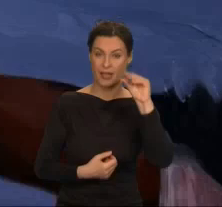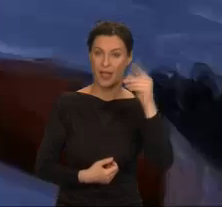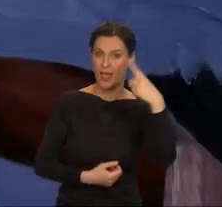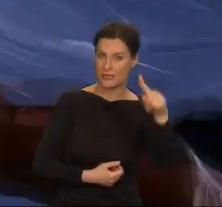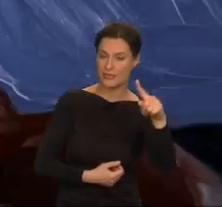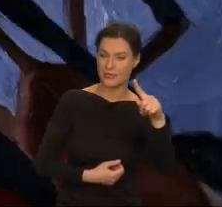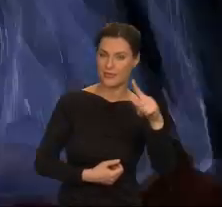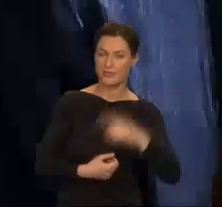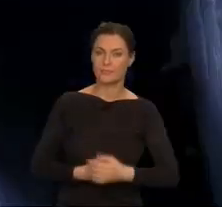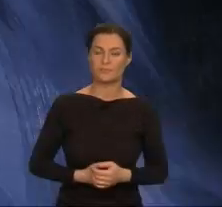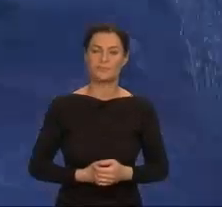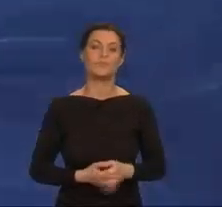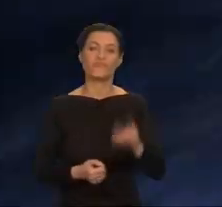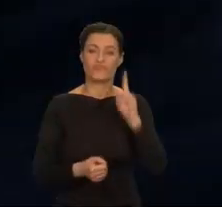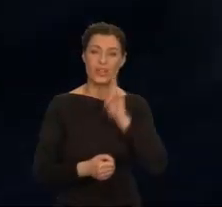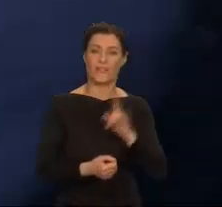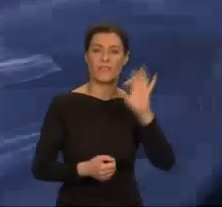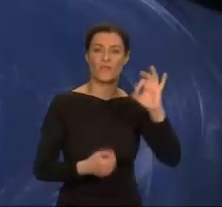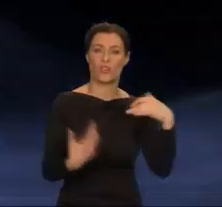Uobecnia zło w jego życiu.